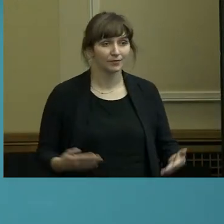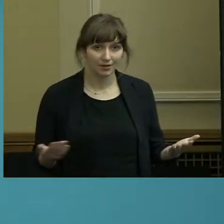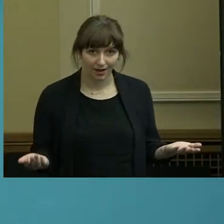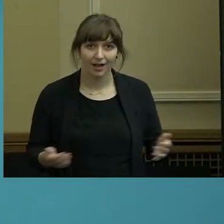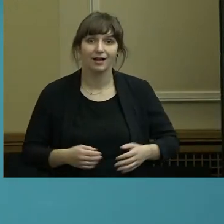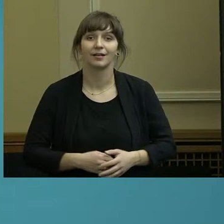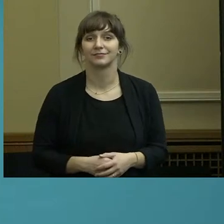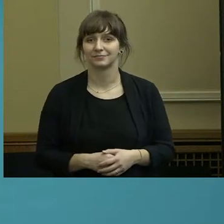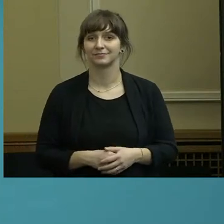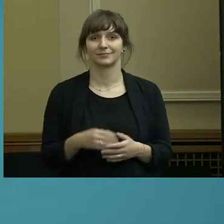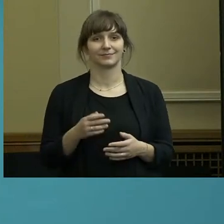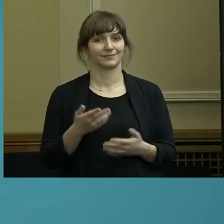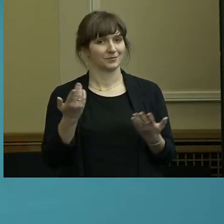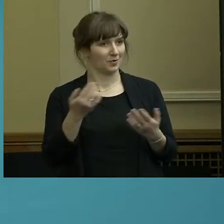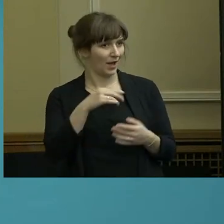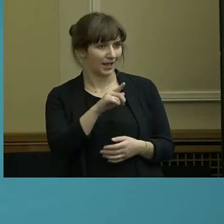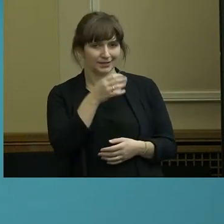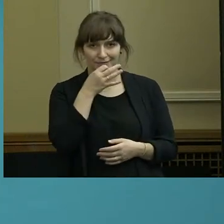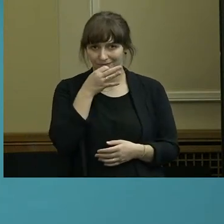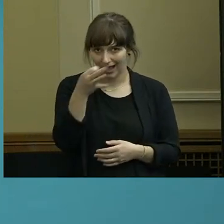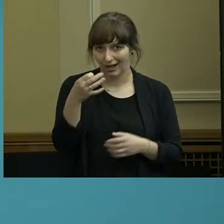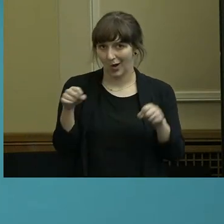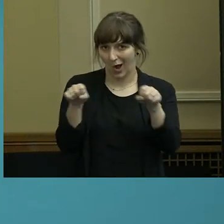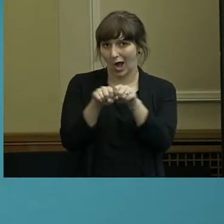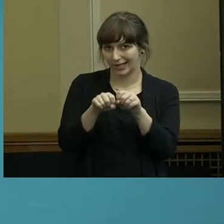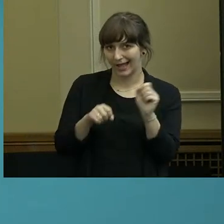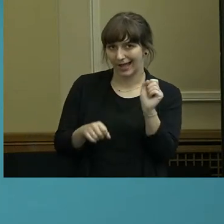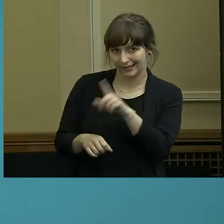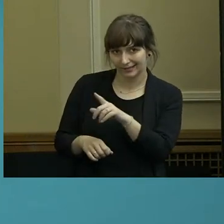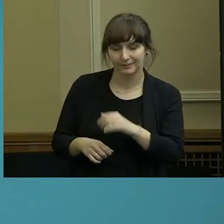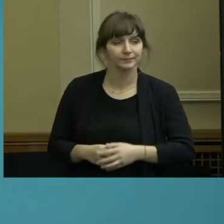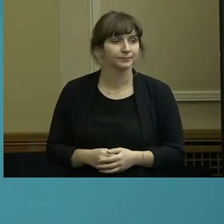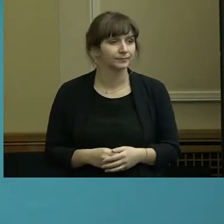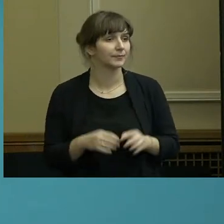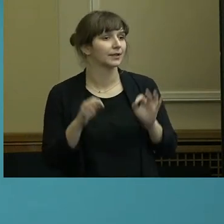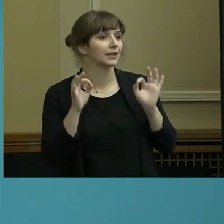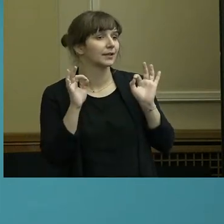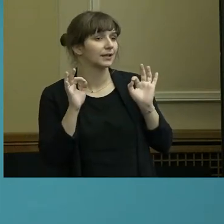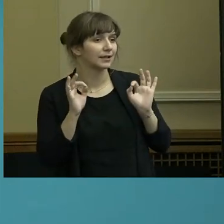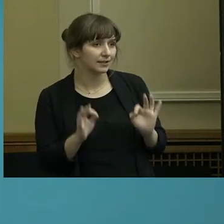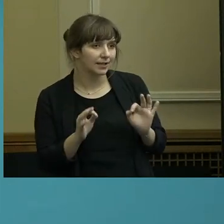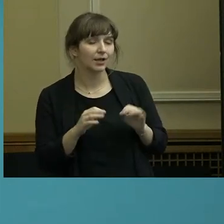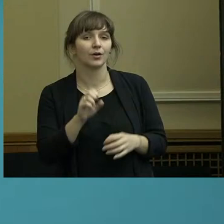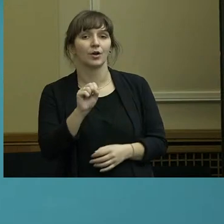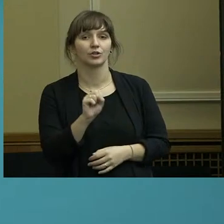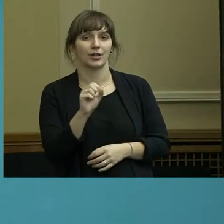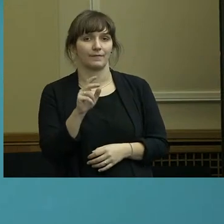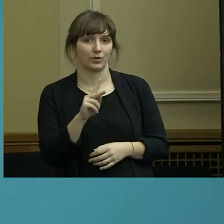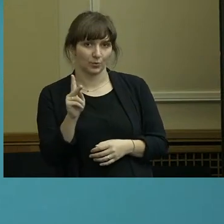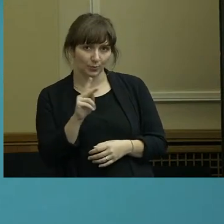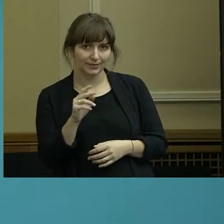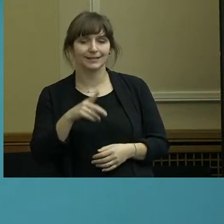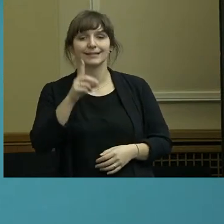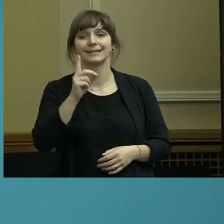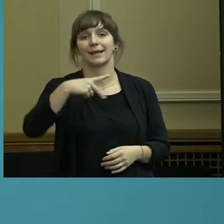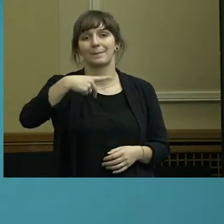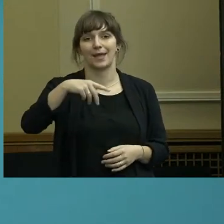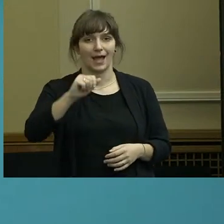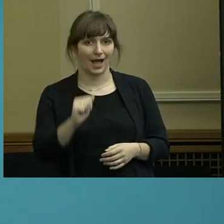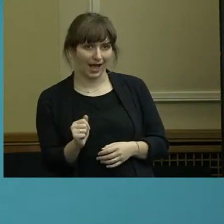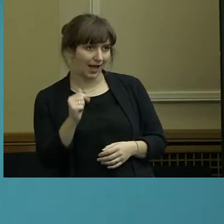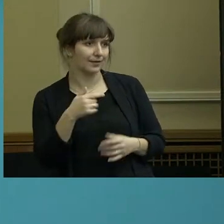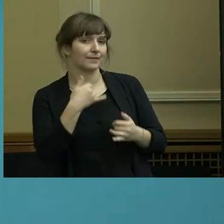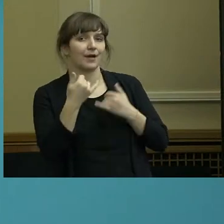Eine Frage online. Bitte. Stefan Kruse von der dpa fragt Frau